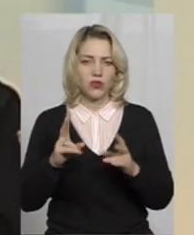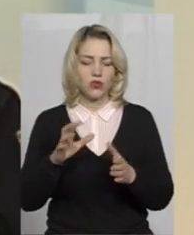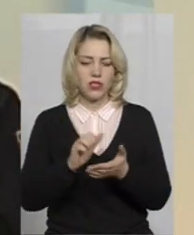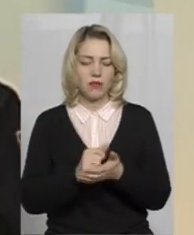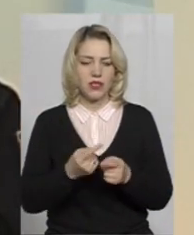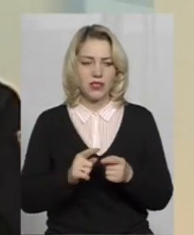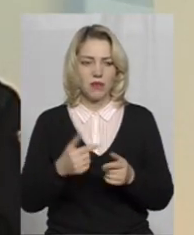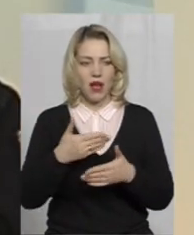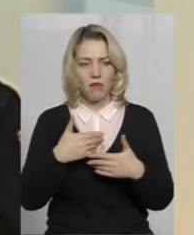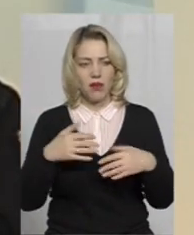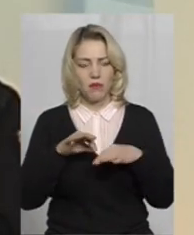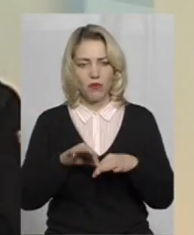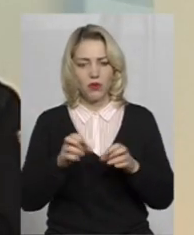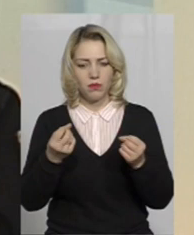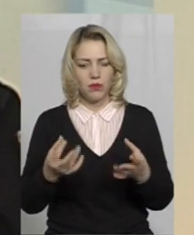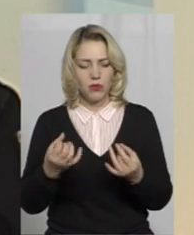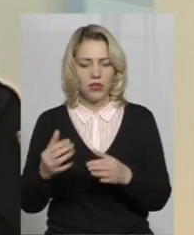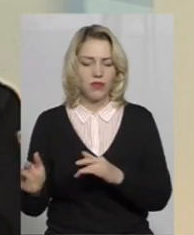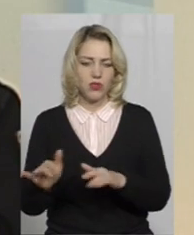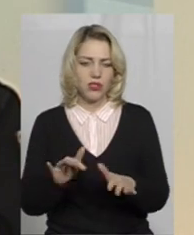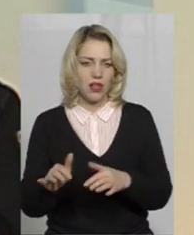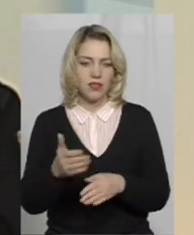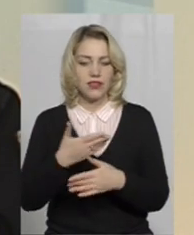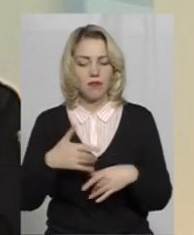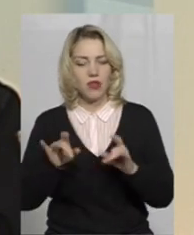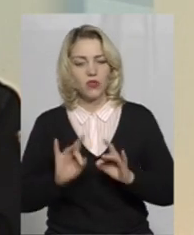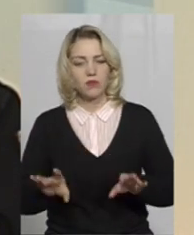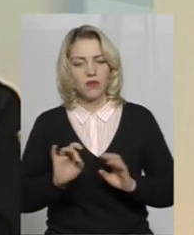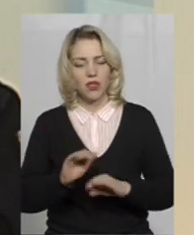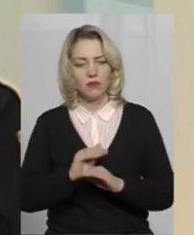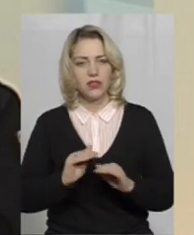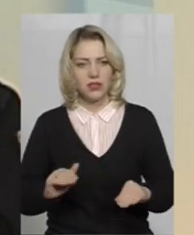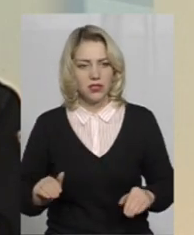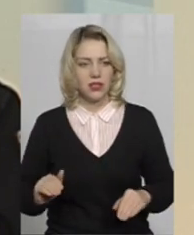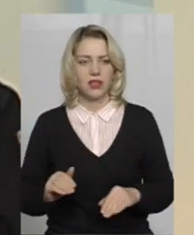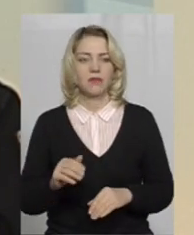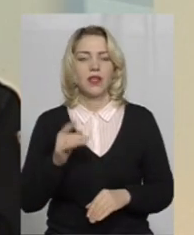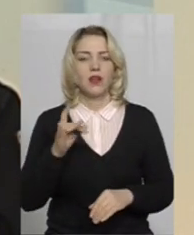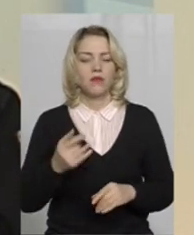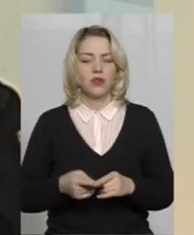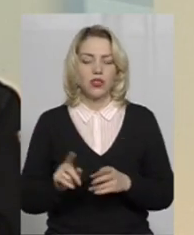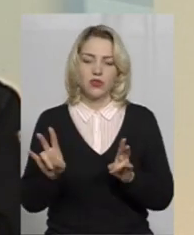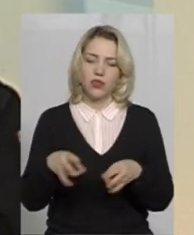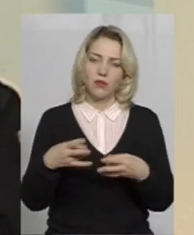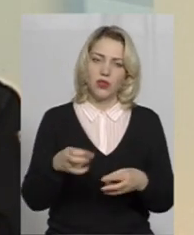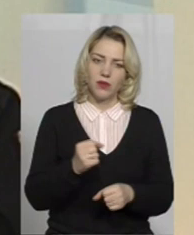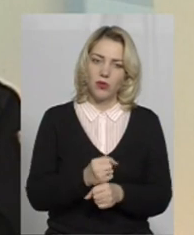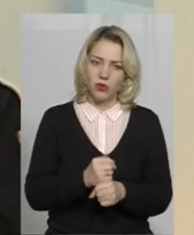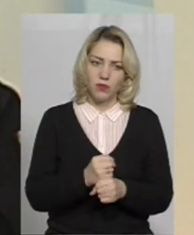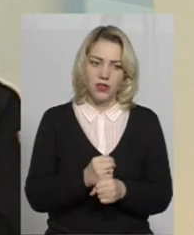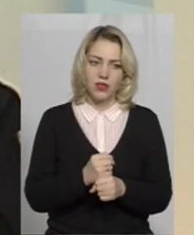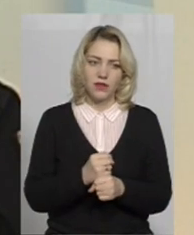Ми же проводимо превентивну діяльність з учнями, тобто ми розповідаємо їм про те, що не потрібно робити